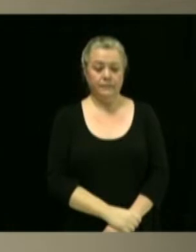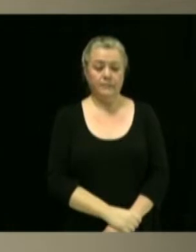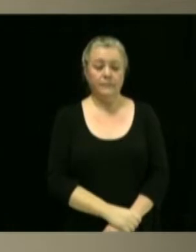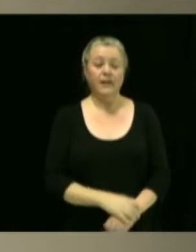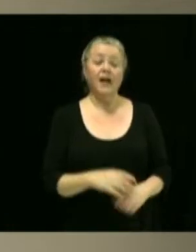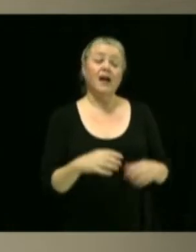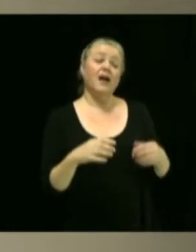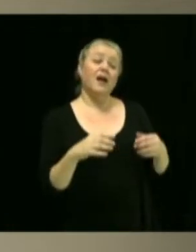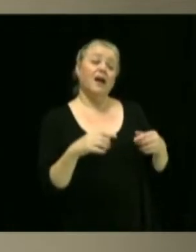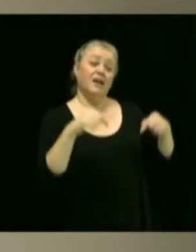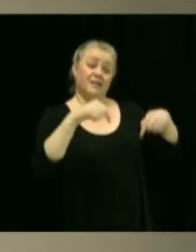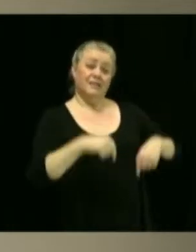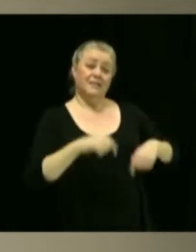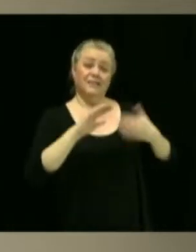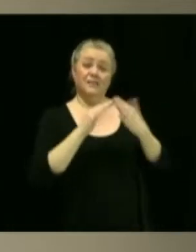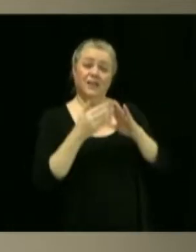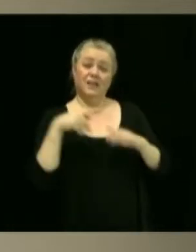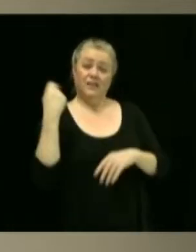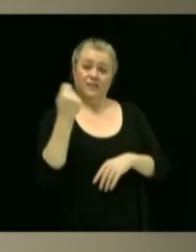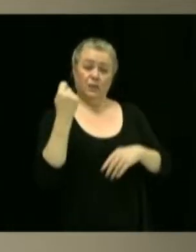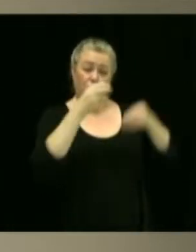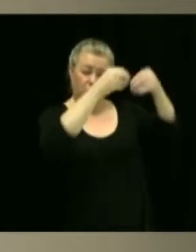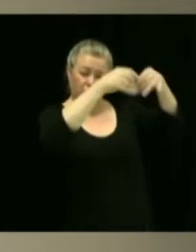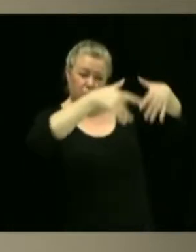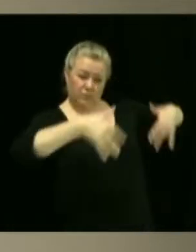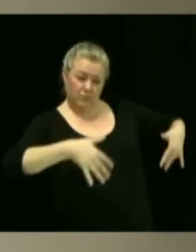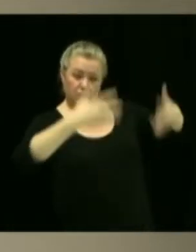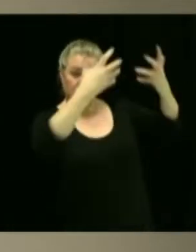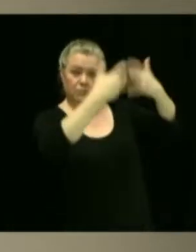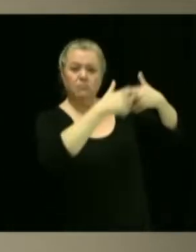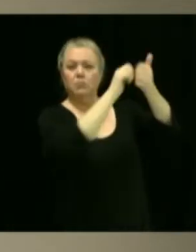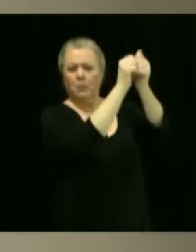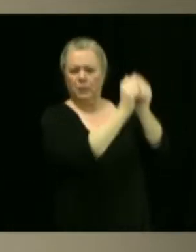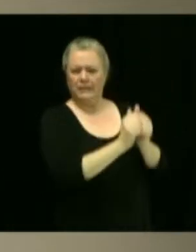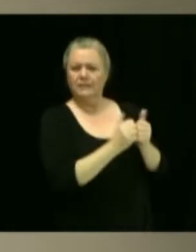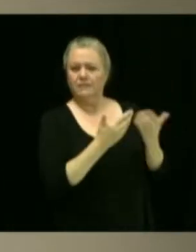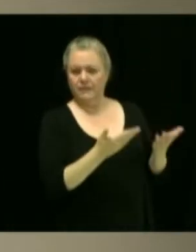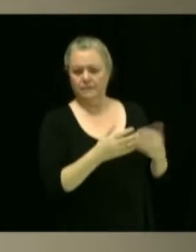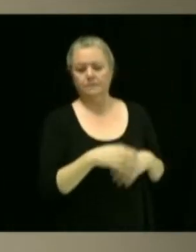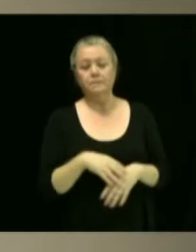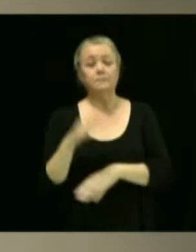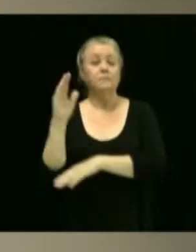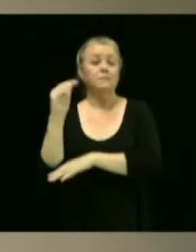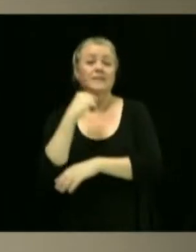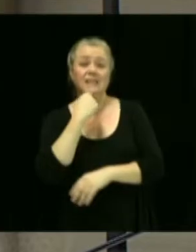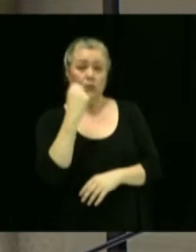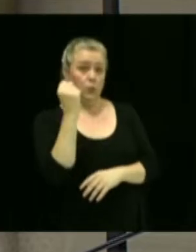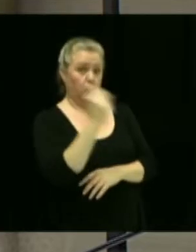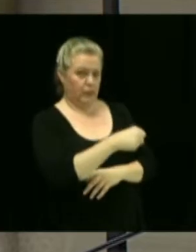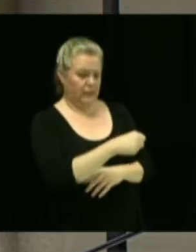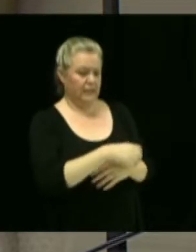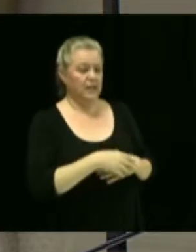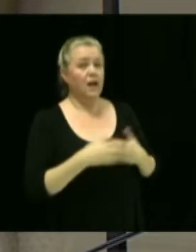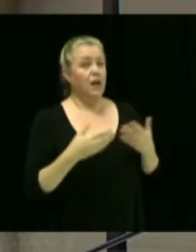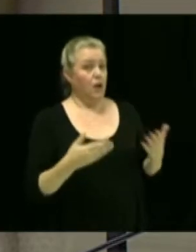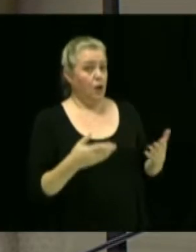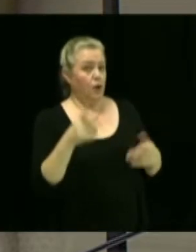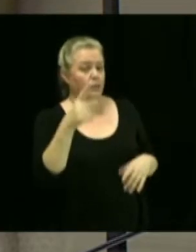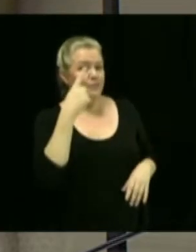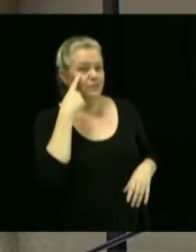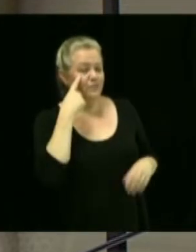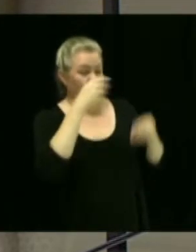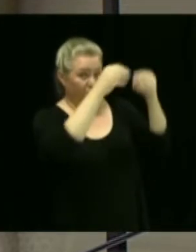'organigramme fonctionnel de la Ville de Victoriaville. Oui. Alors, pour les prochaines résolutions, M. le maire, il y aura beaucoup de modifications à porter à l